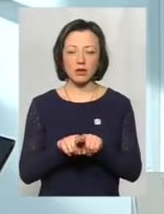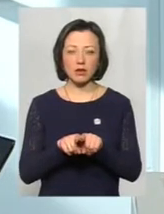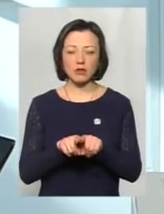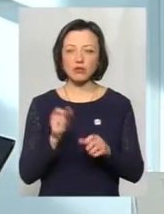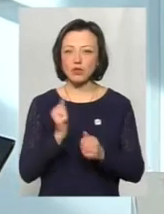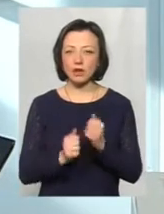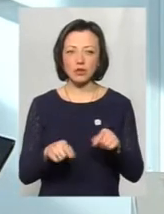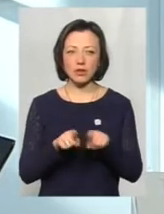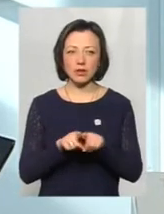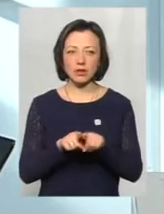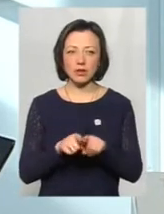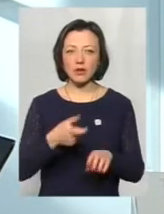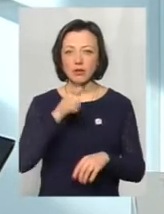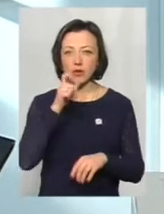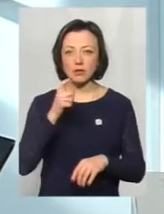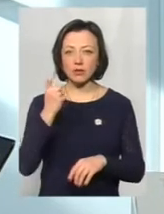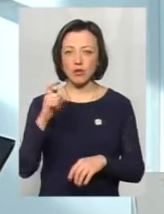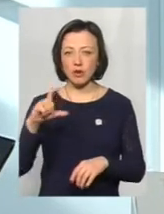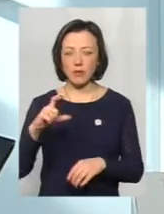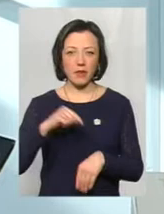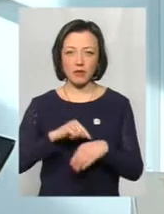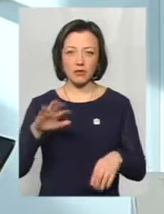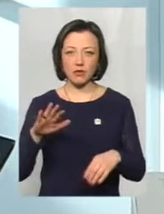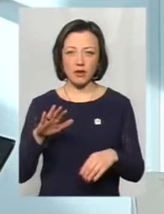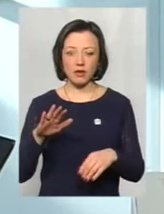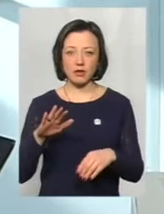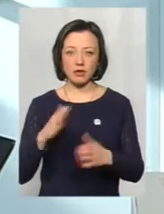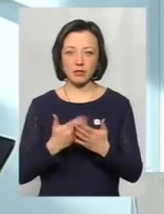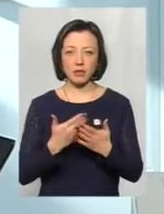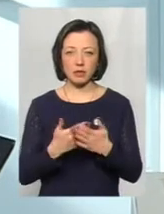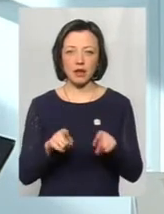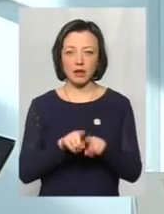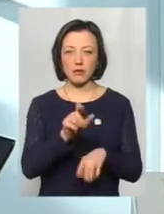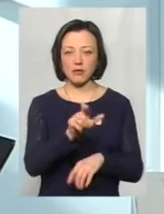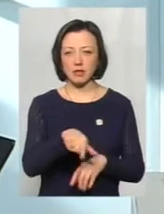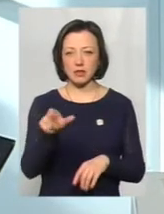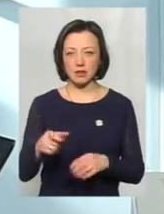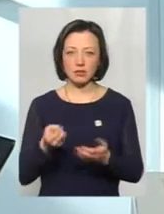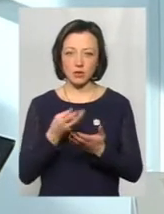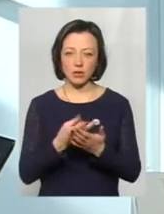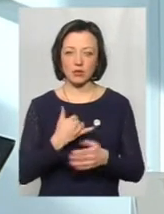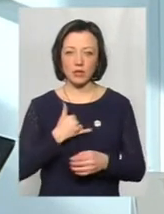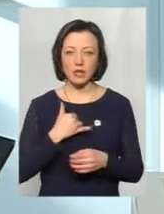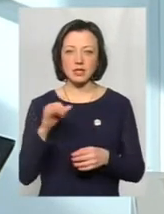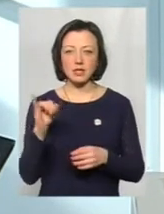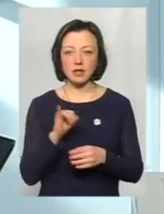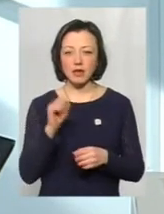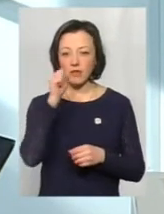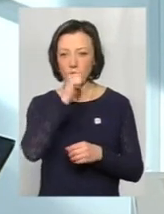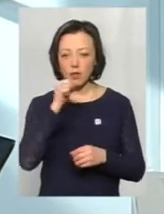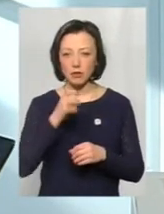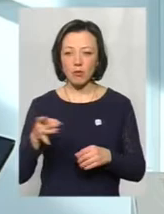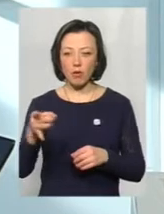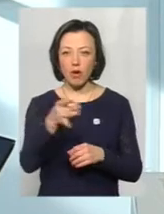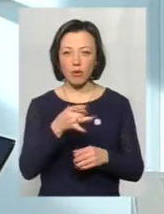випили 100 грам, вони не відчувають цього. Як правило, от такі пацієнти до нас поступають. І відморожень по